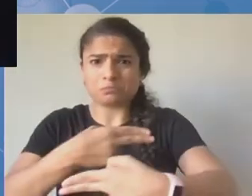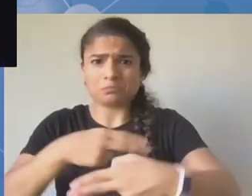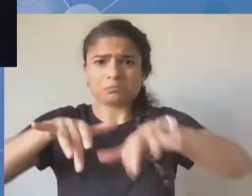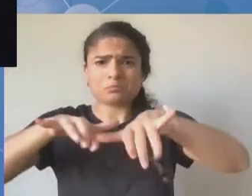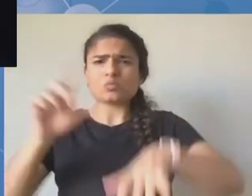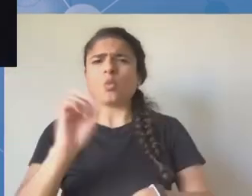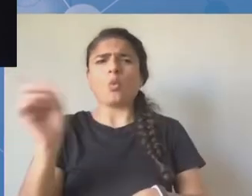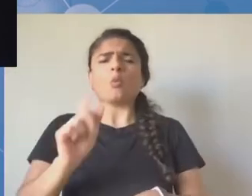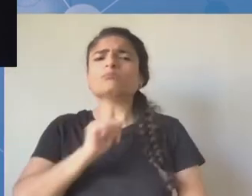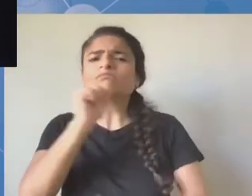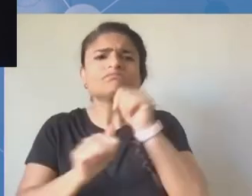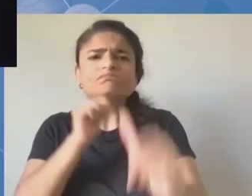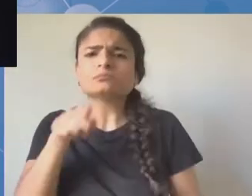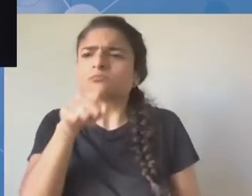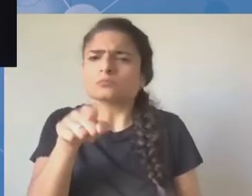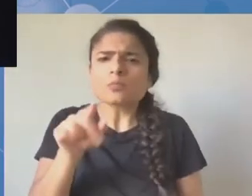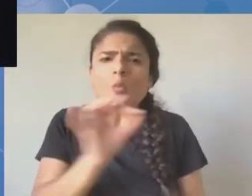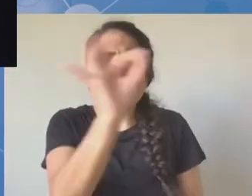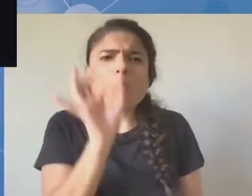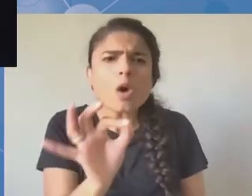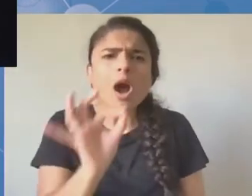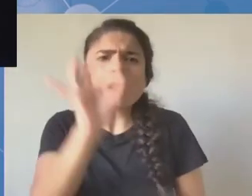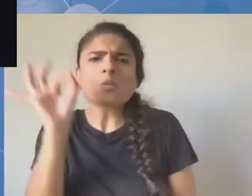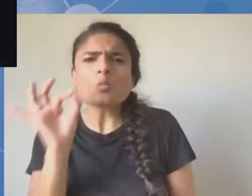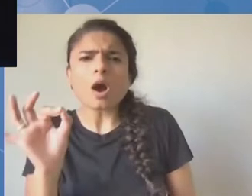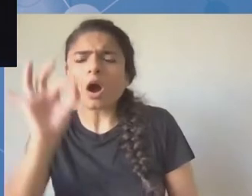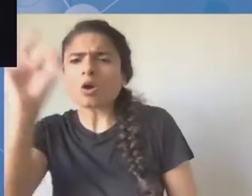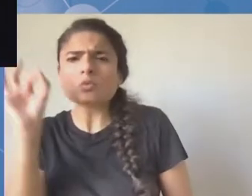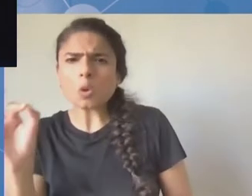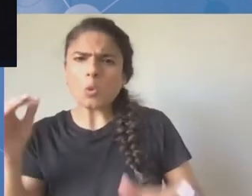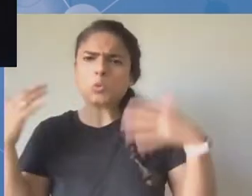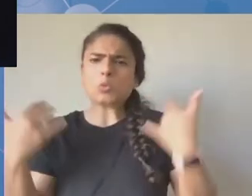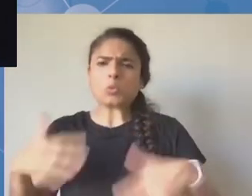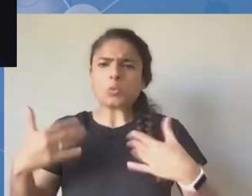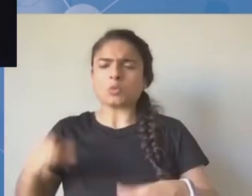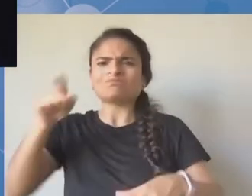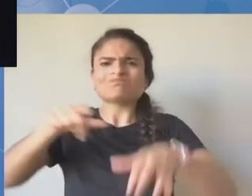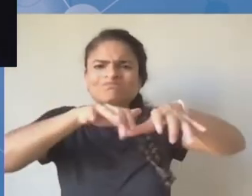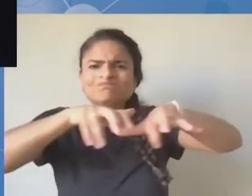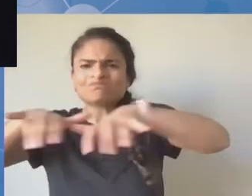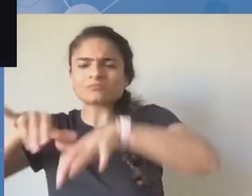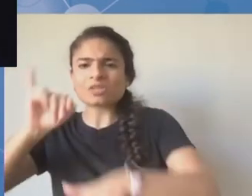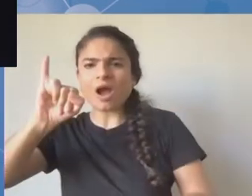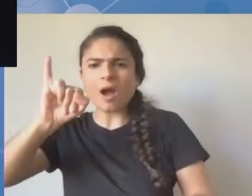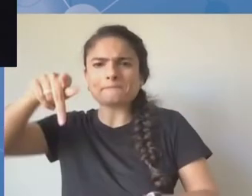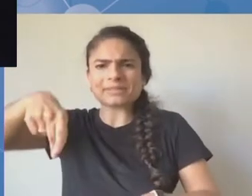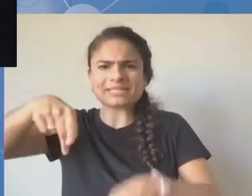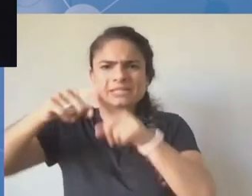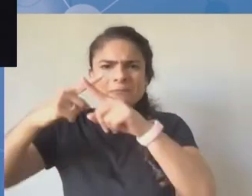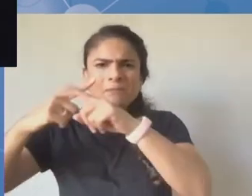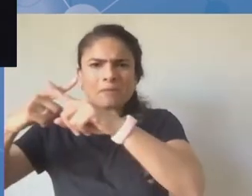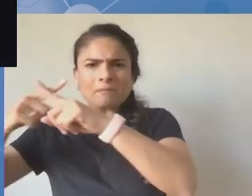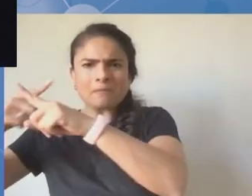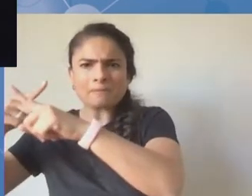artykułu 19 ust. 3 międzynarodowego porozumienia w sprawie praw obywatelskich i